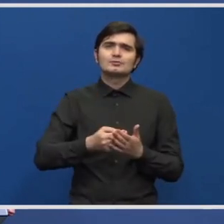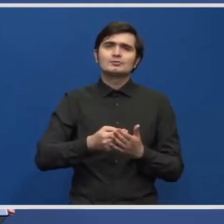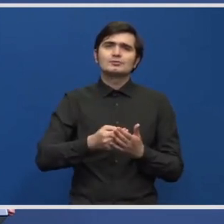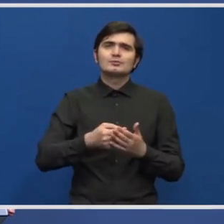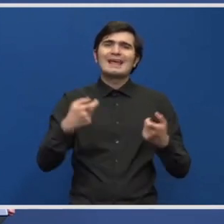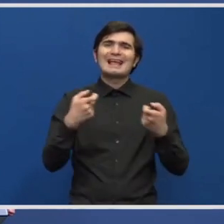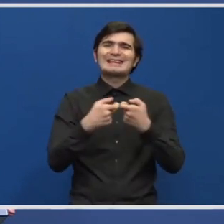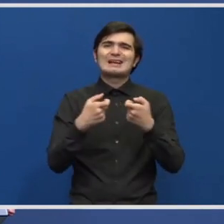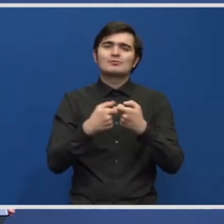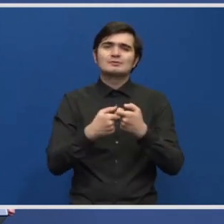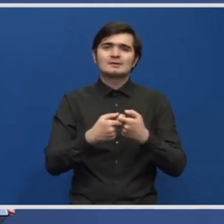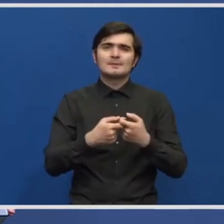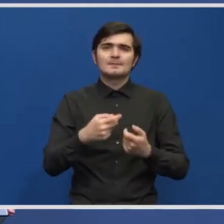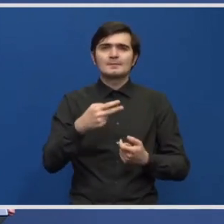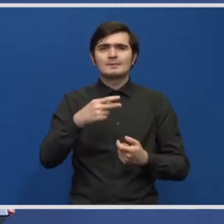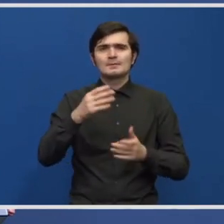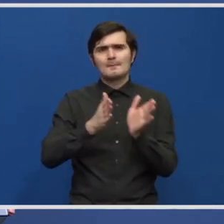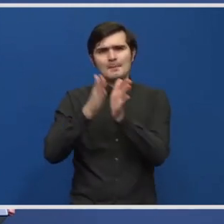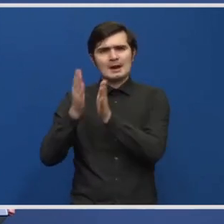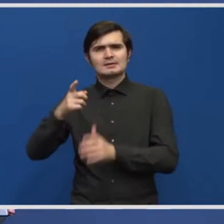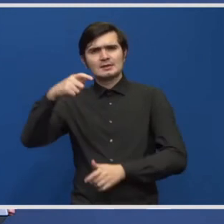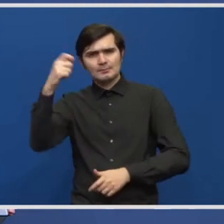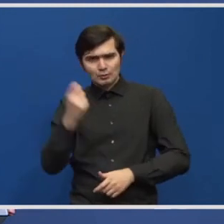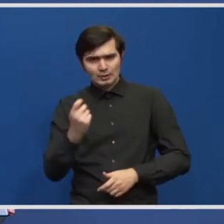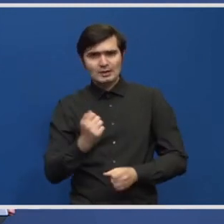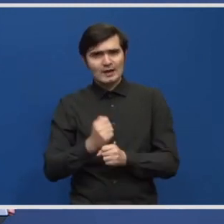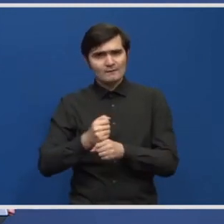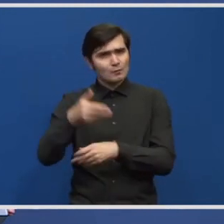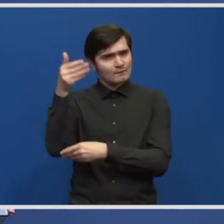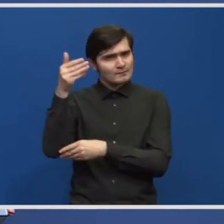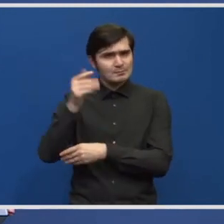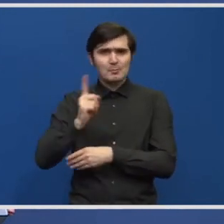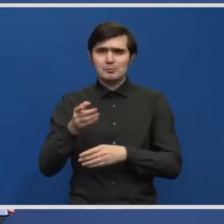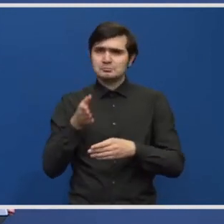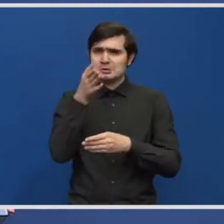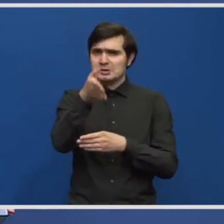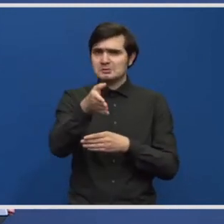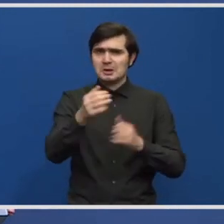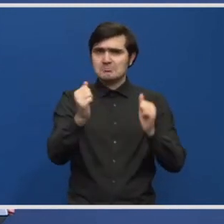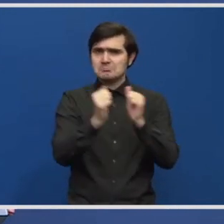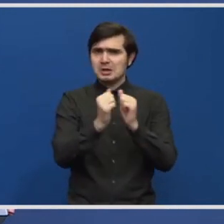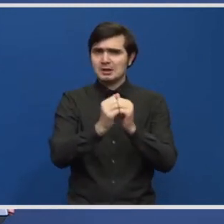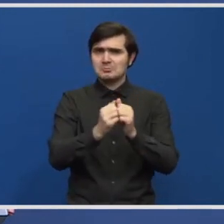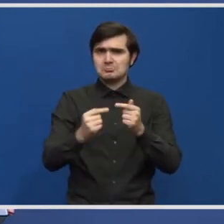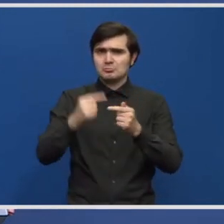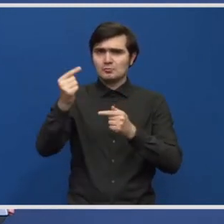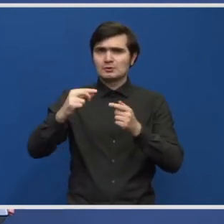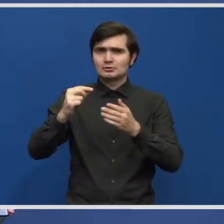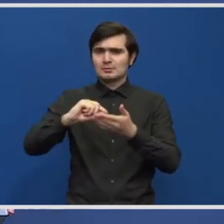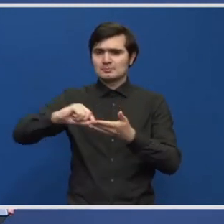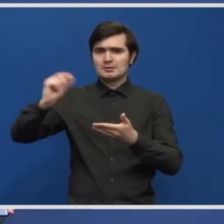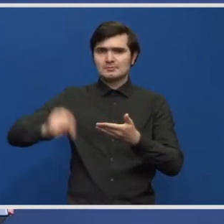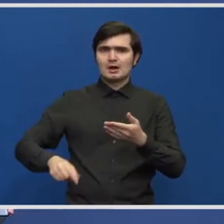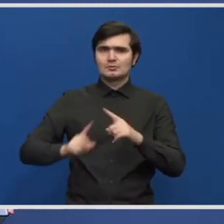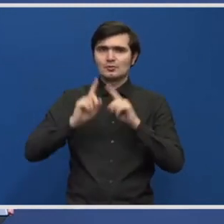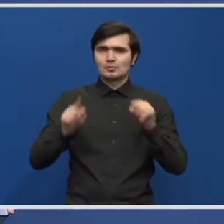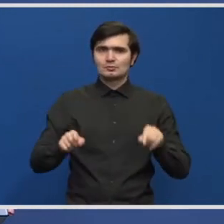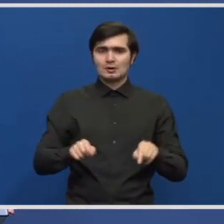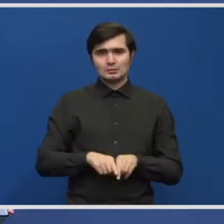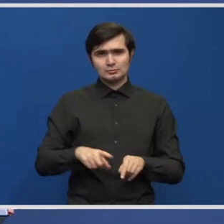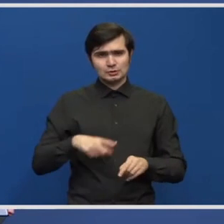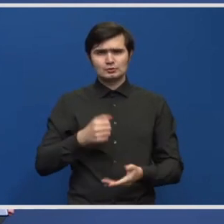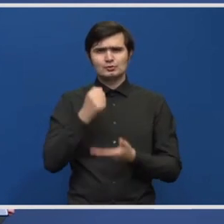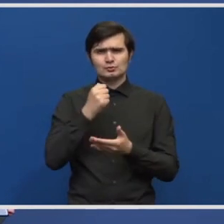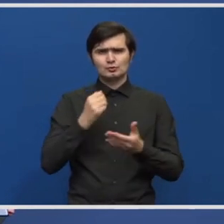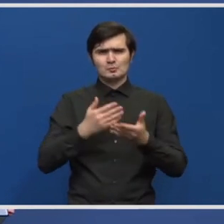execuție, îmi cer scuze, fără partea de proiectare, este făcută deja de companie, deci se poate intra deja în teren când semnăm contractul. E o sumă mare